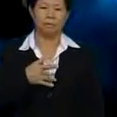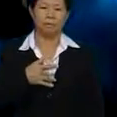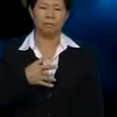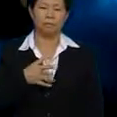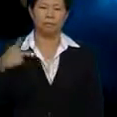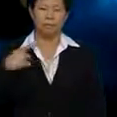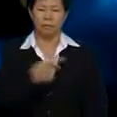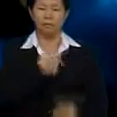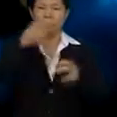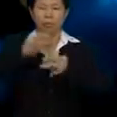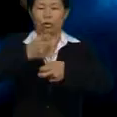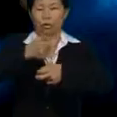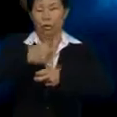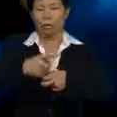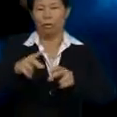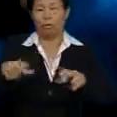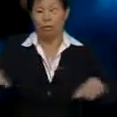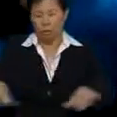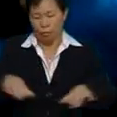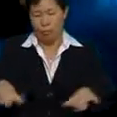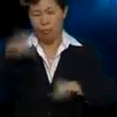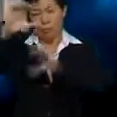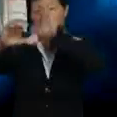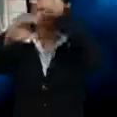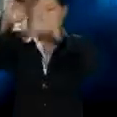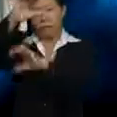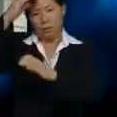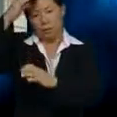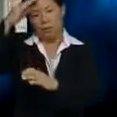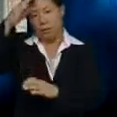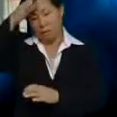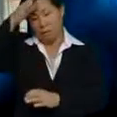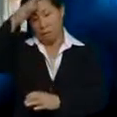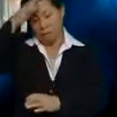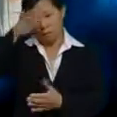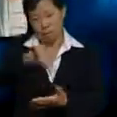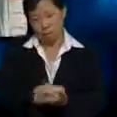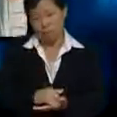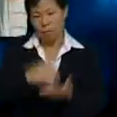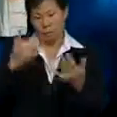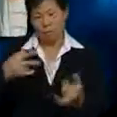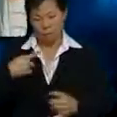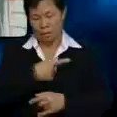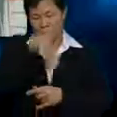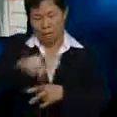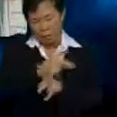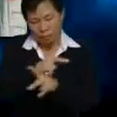Kita amat sukar Nak melaksanakan Cita-cita arwah tu Sekarang ni Kita kena berhati-hati